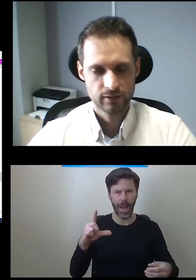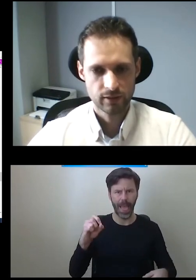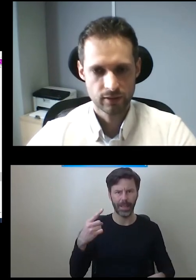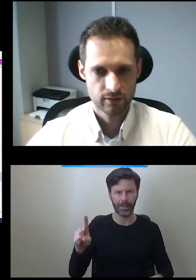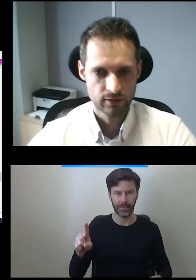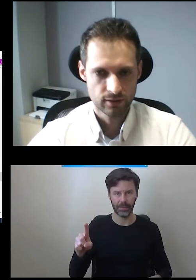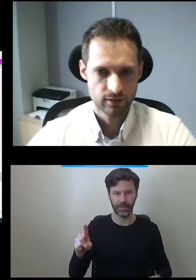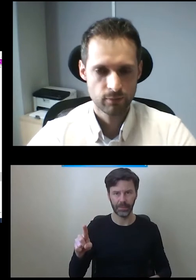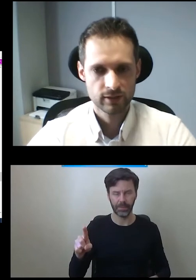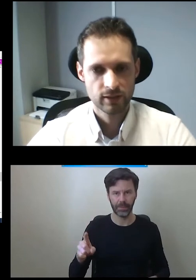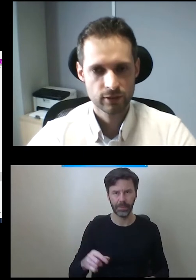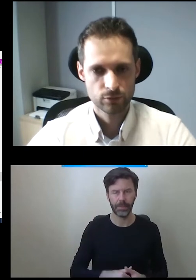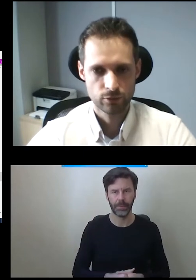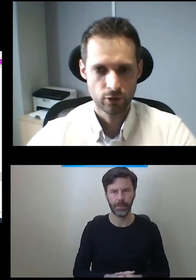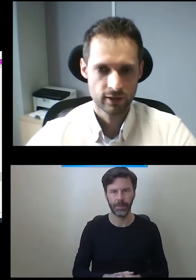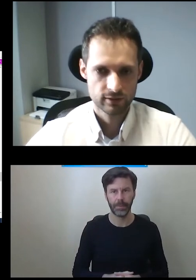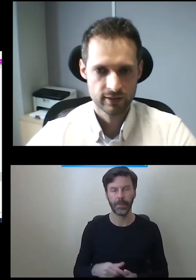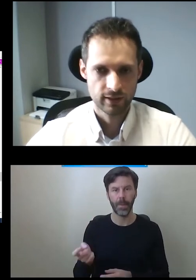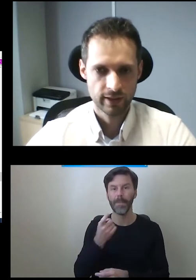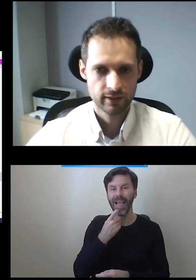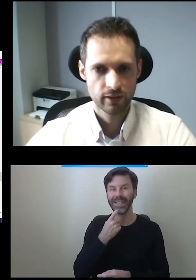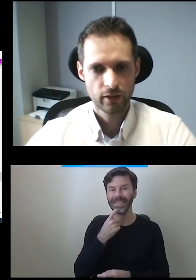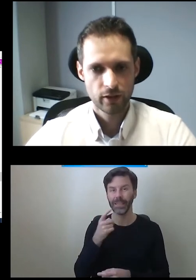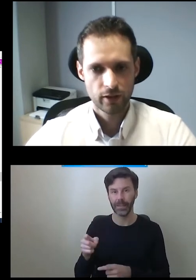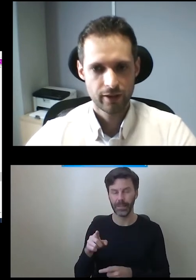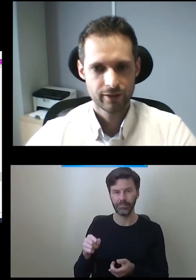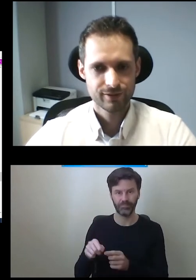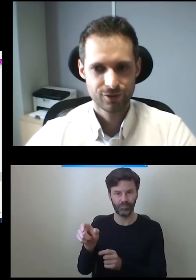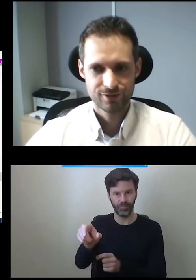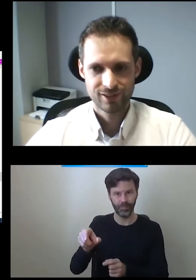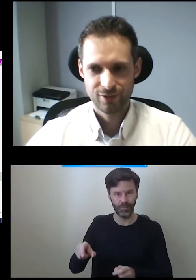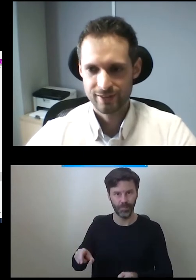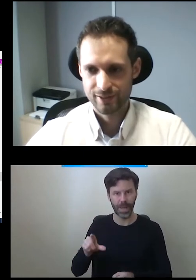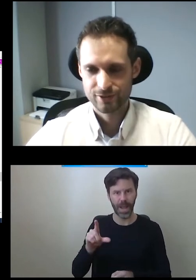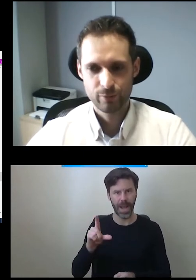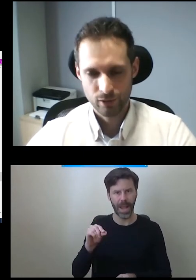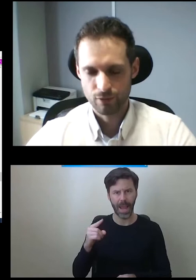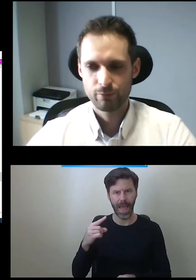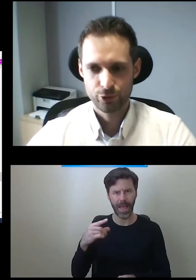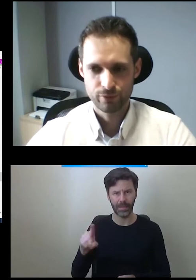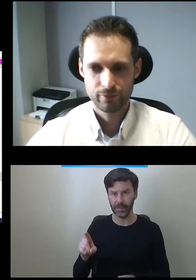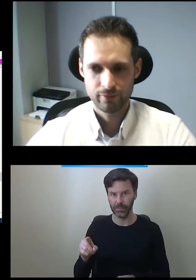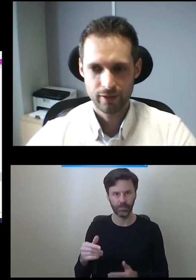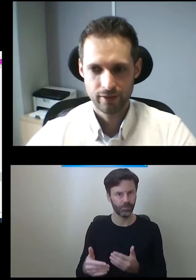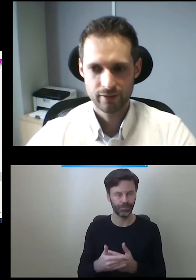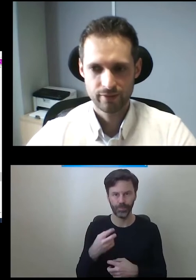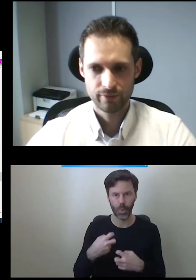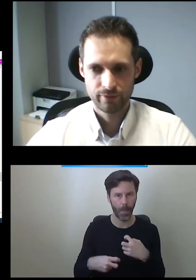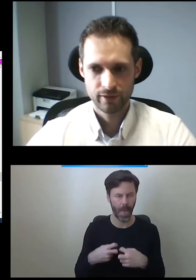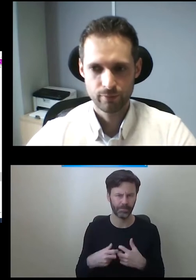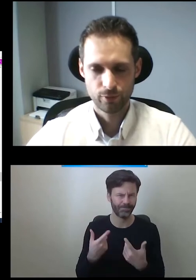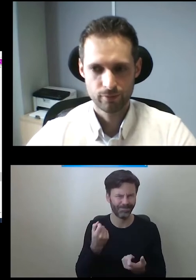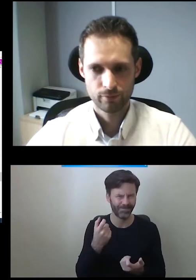perspekt, z plexiglasu oraz pasek LED, co niezwykle też skomplikował poziom windy,